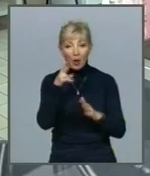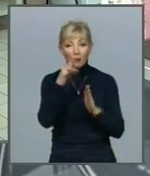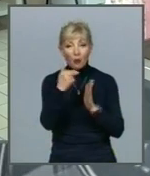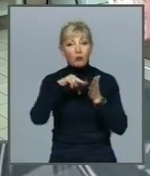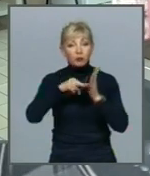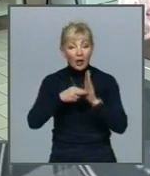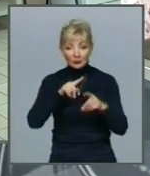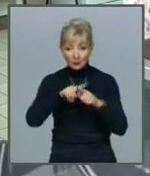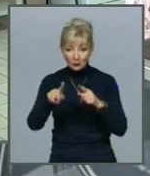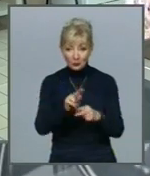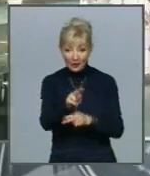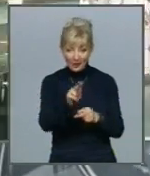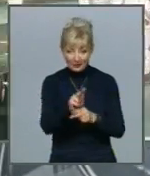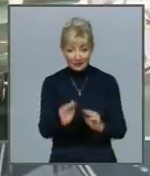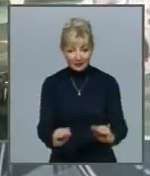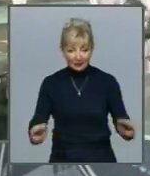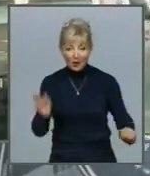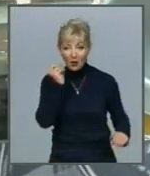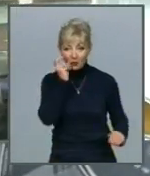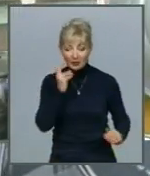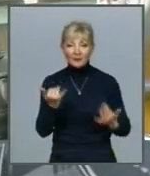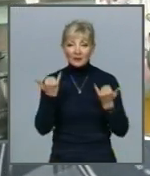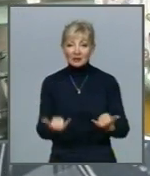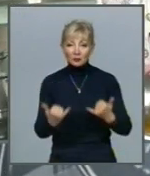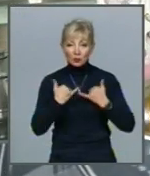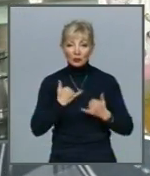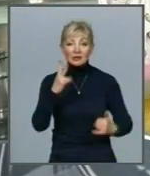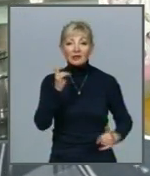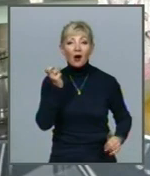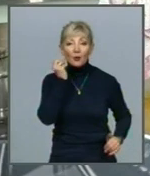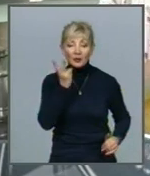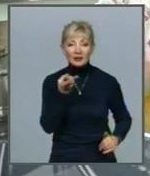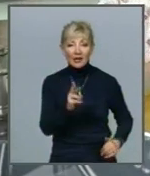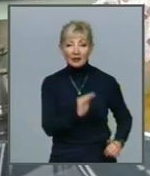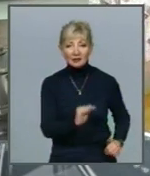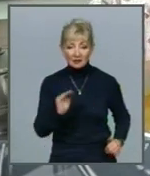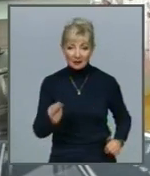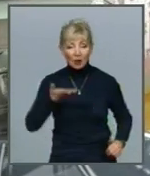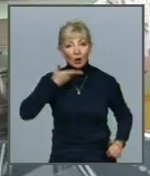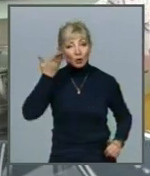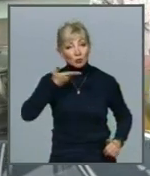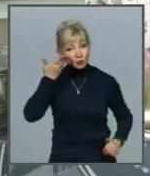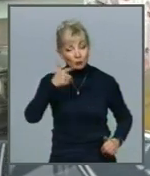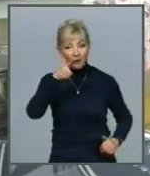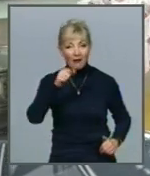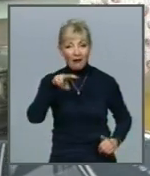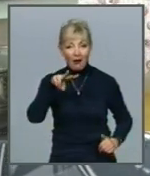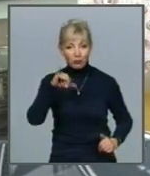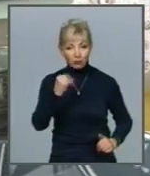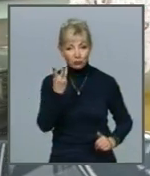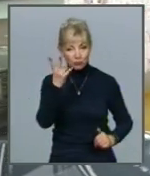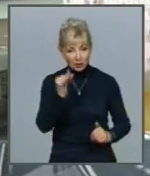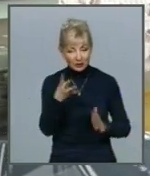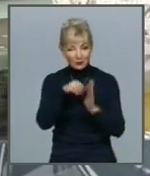дошкільнят обідом «Сегодня у нас на обед для дітей суп с галушками У нас тут входит